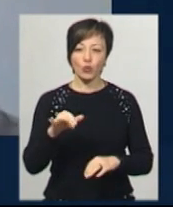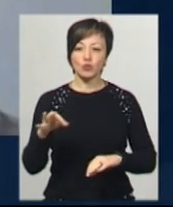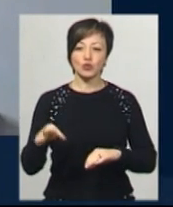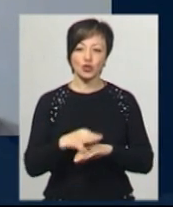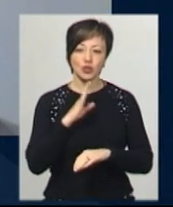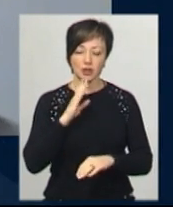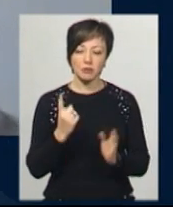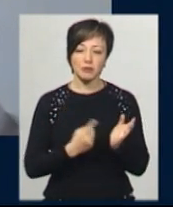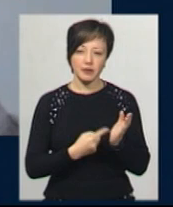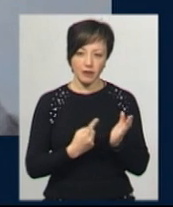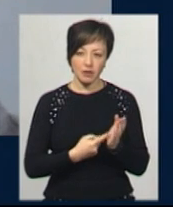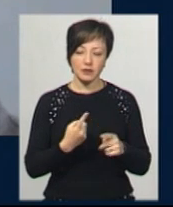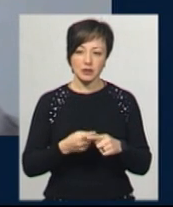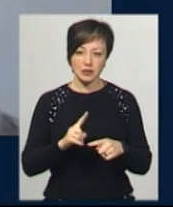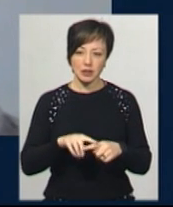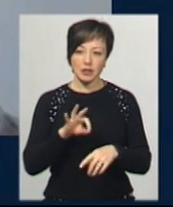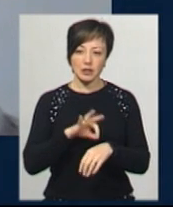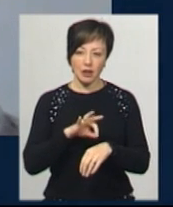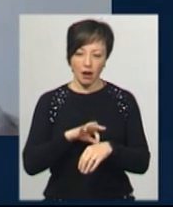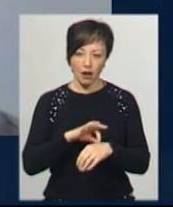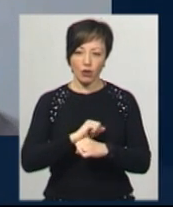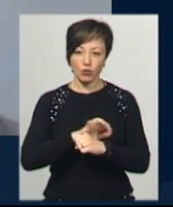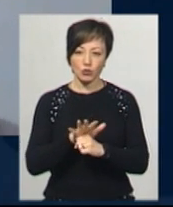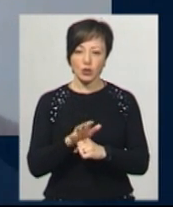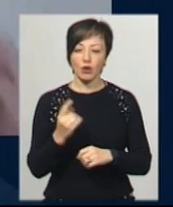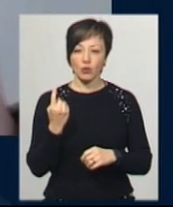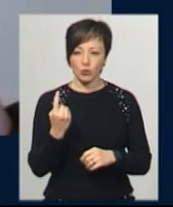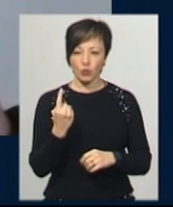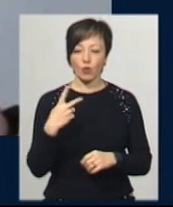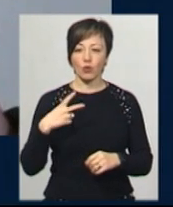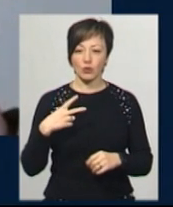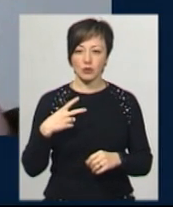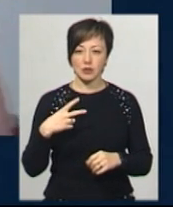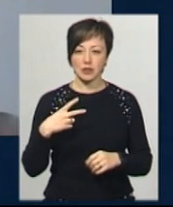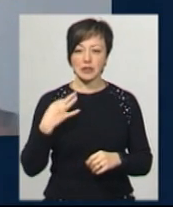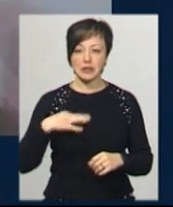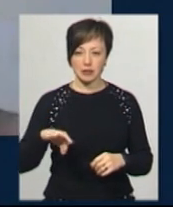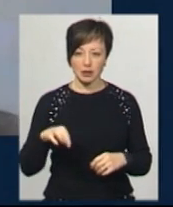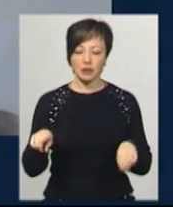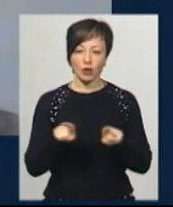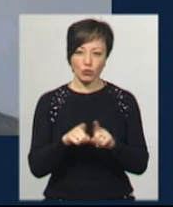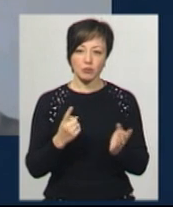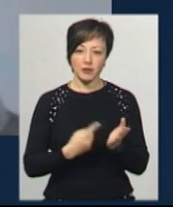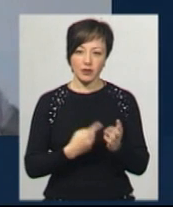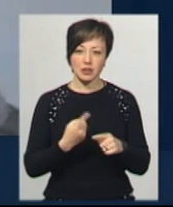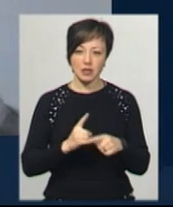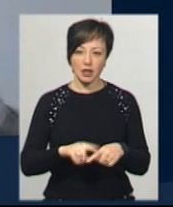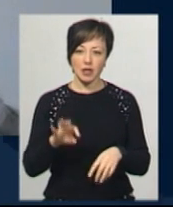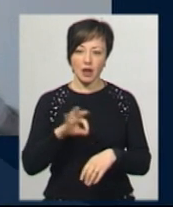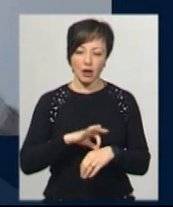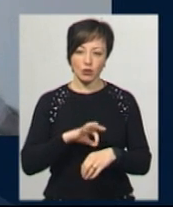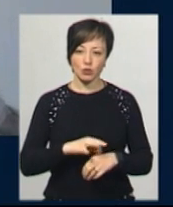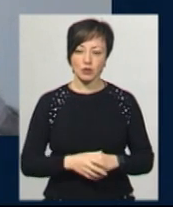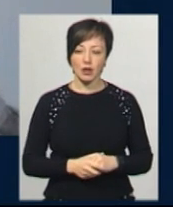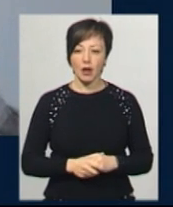також підтвердився цей діагноз, і у однієї з одного сина також підтвердився цей діагноз.